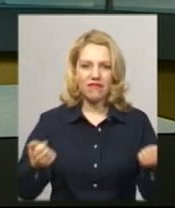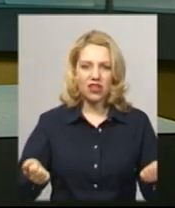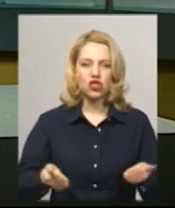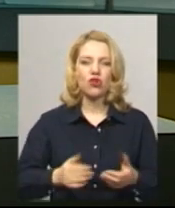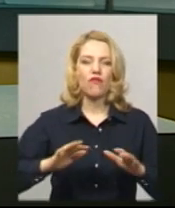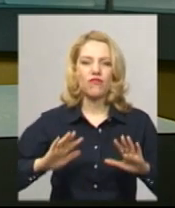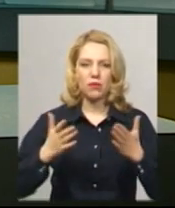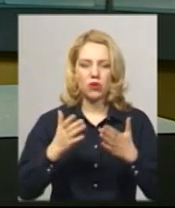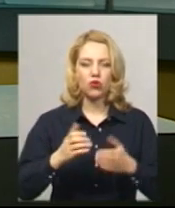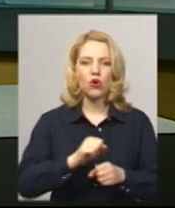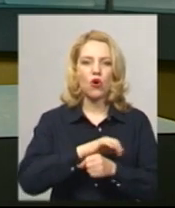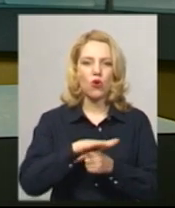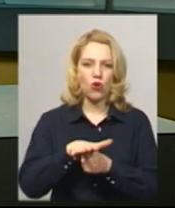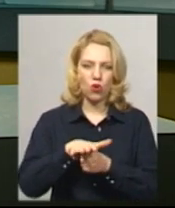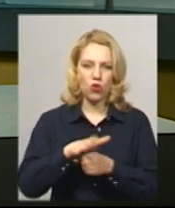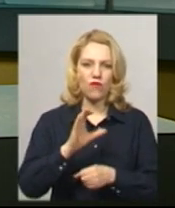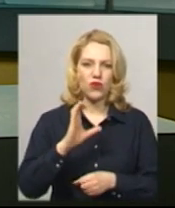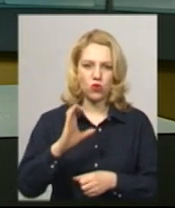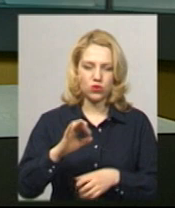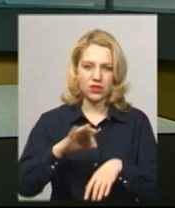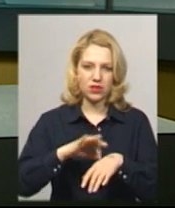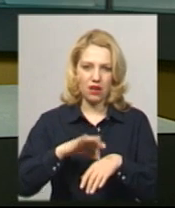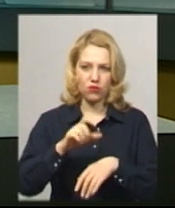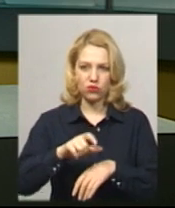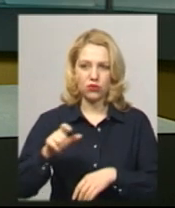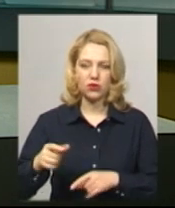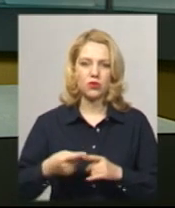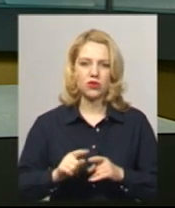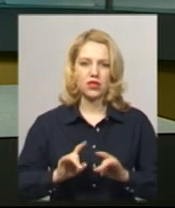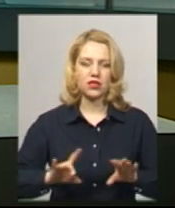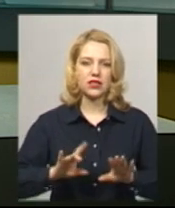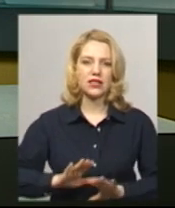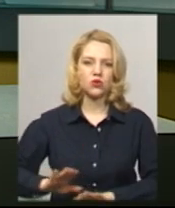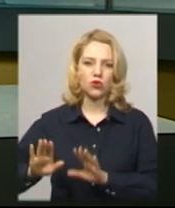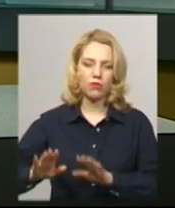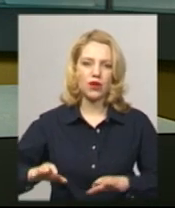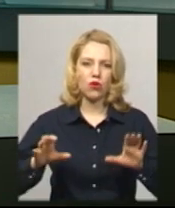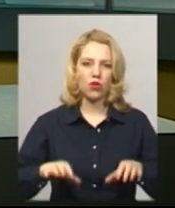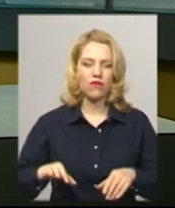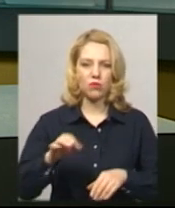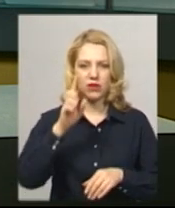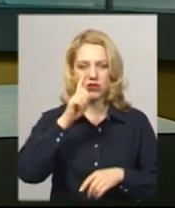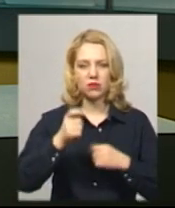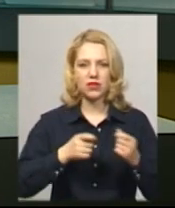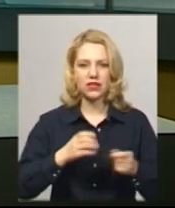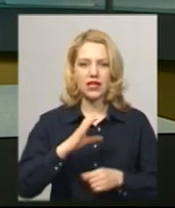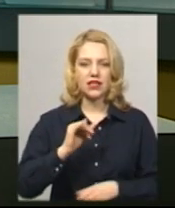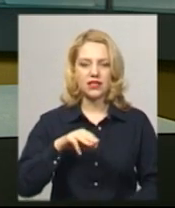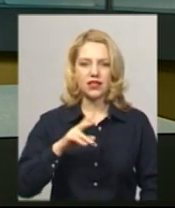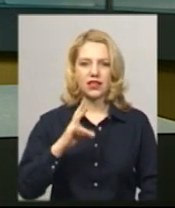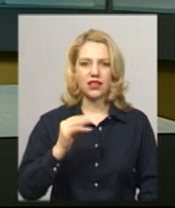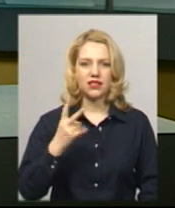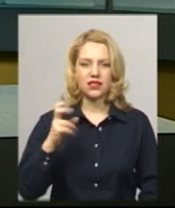захворювання на коронавірус. Про це під час брифінгу розповіла заступниця голови обласної державної адміністрації Оксана Ситницька.